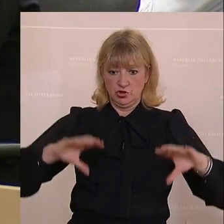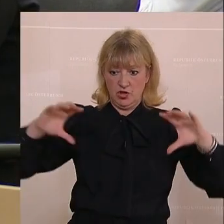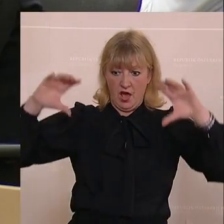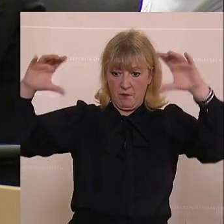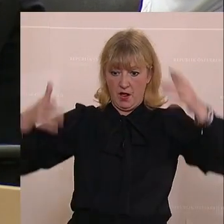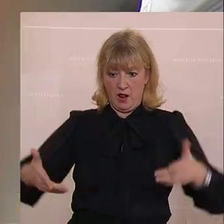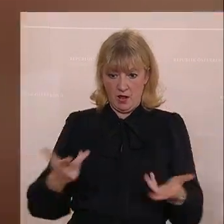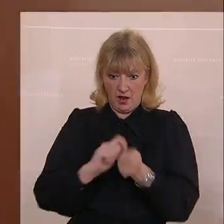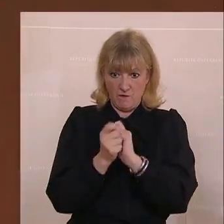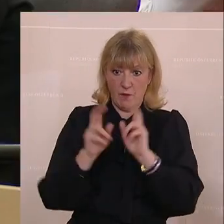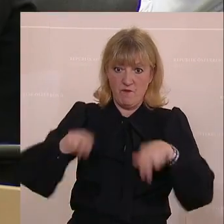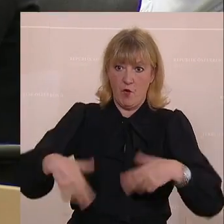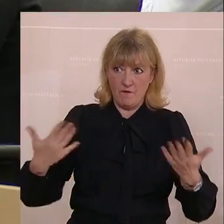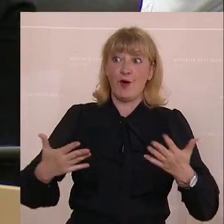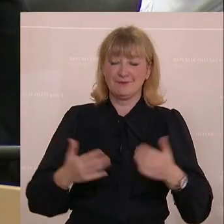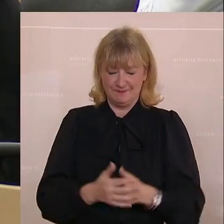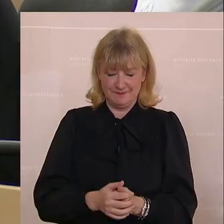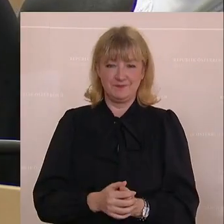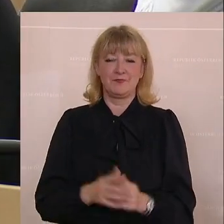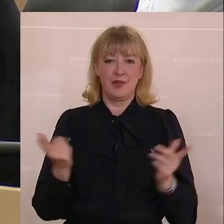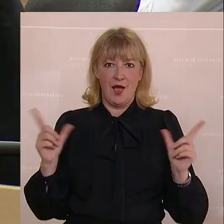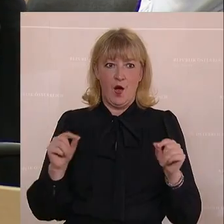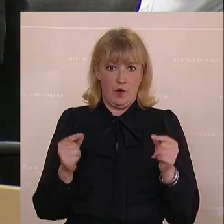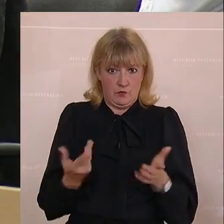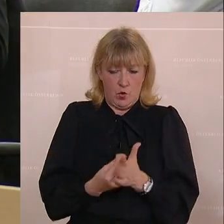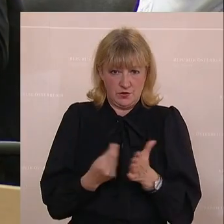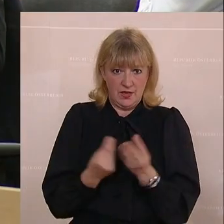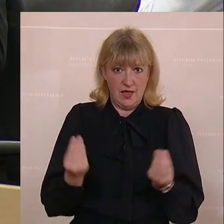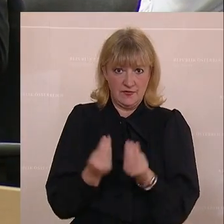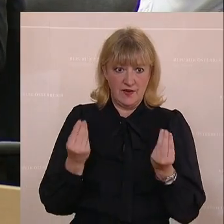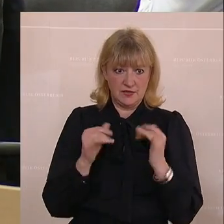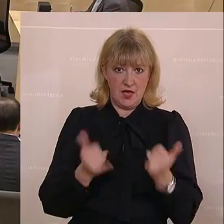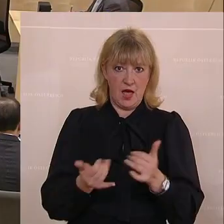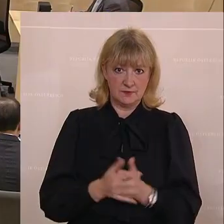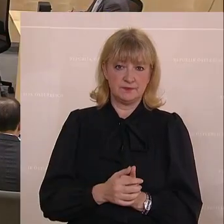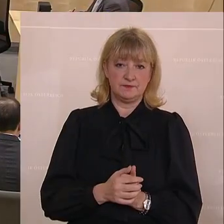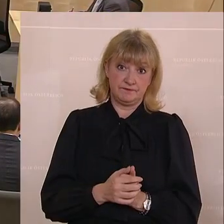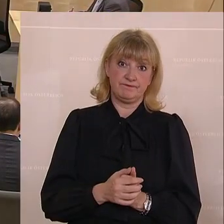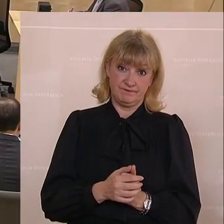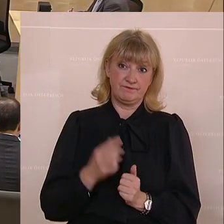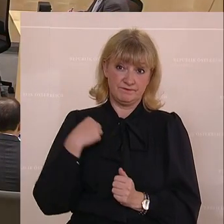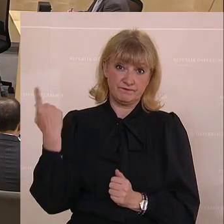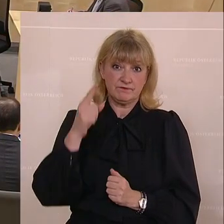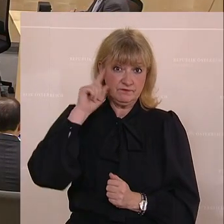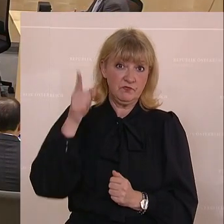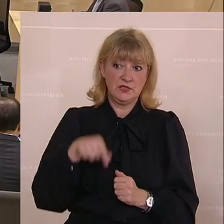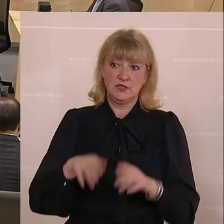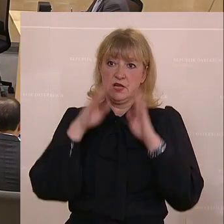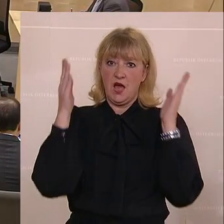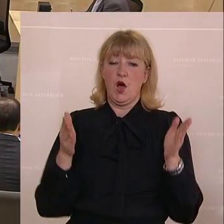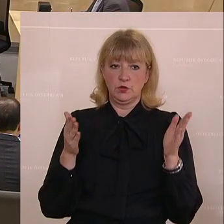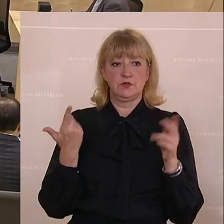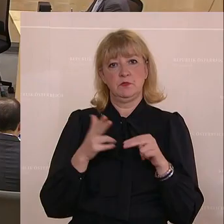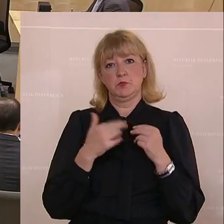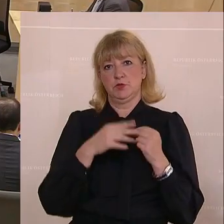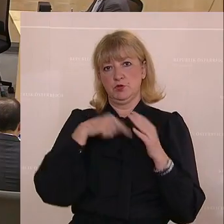überfälliger Reformen liegen haben, die auch etwas kosten. Wir alle wissen, dass in diesem Haus und wenn Sie in